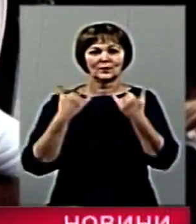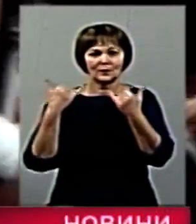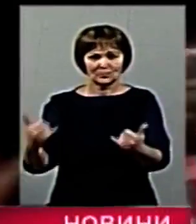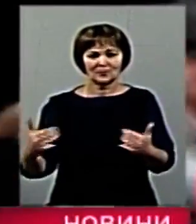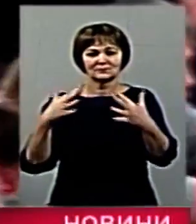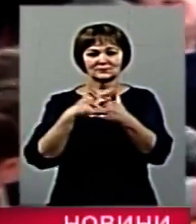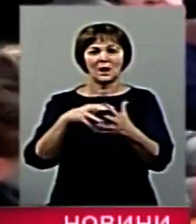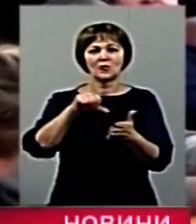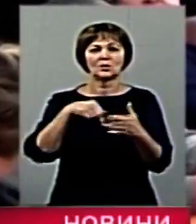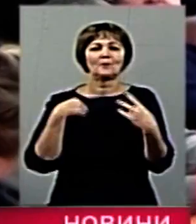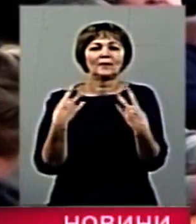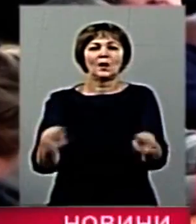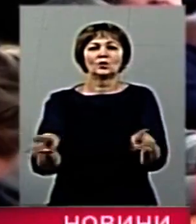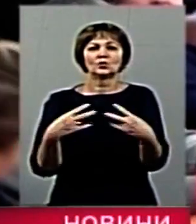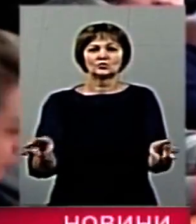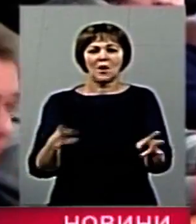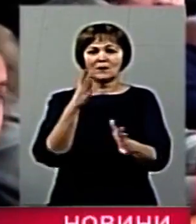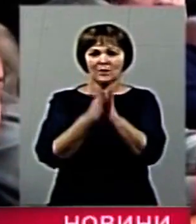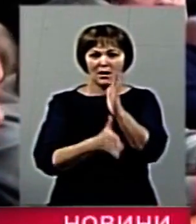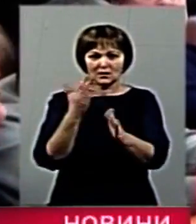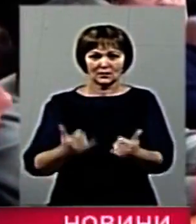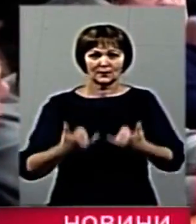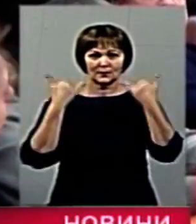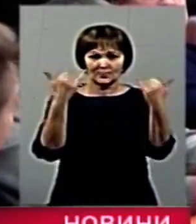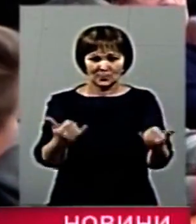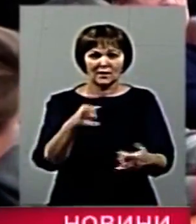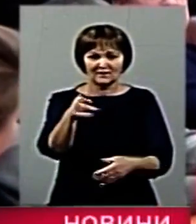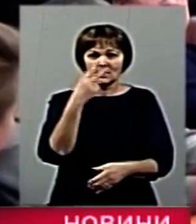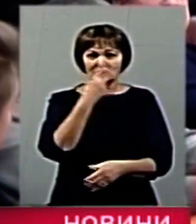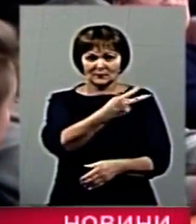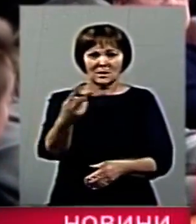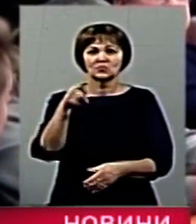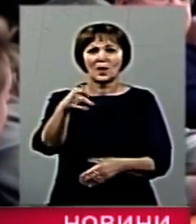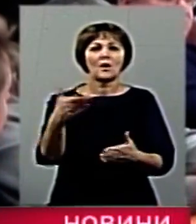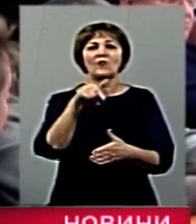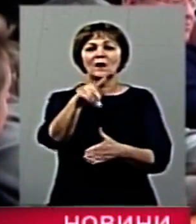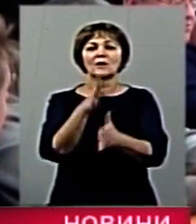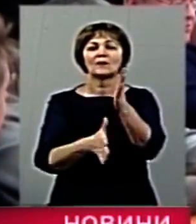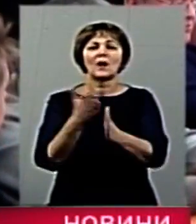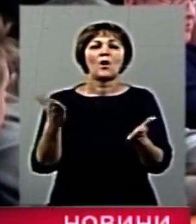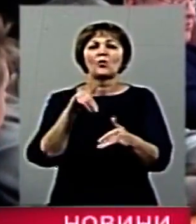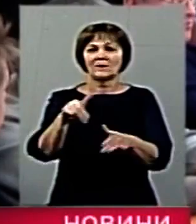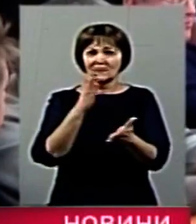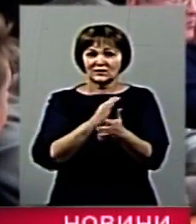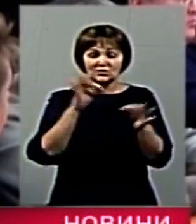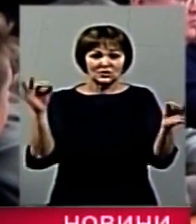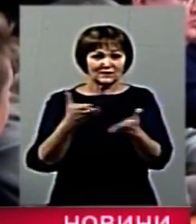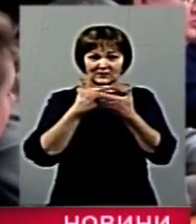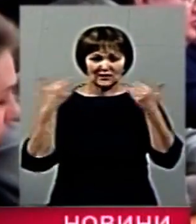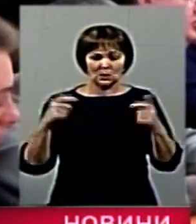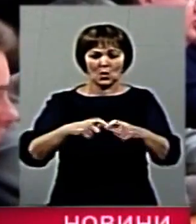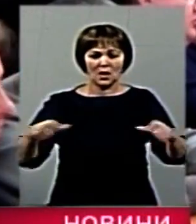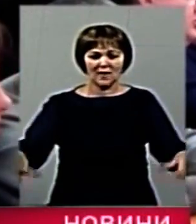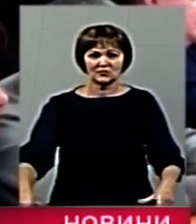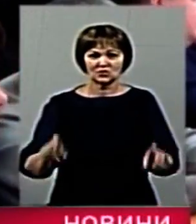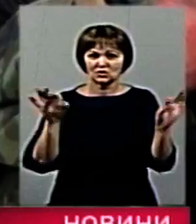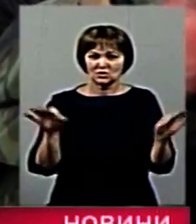треба. Нам не треба цього. Нам дайте парк. А який парк? Ви бачили, в якому стані ваші партии? У вас навіть термально лавочки не необластовані. Я